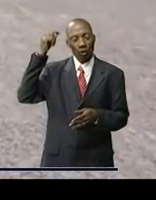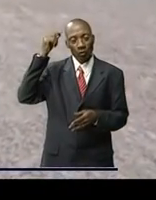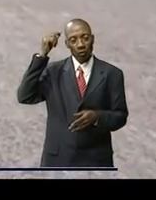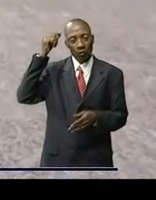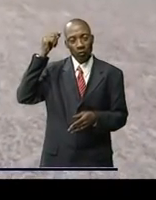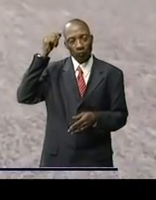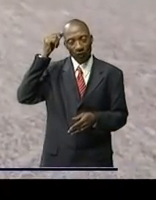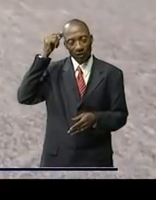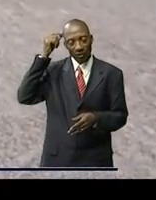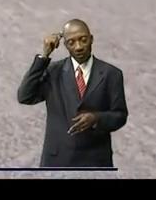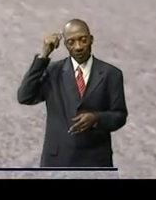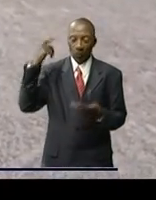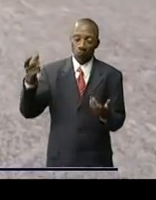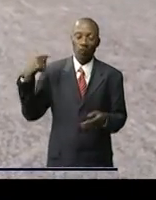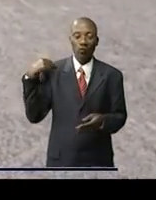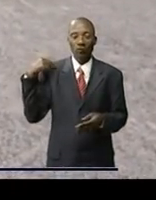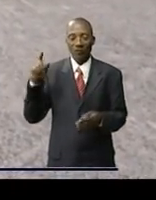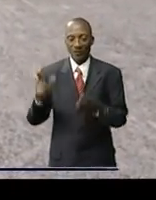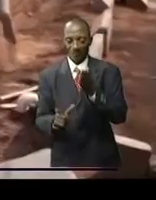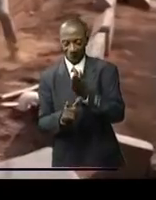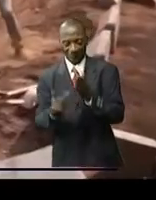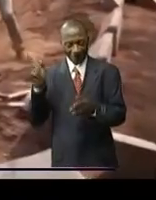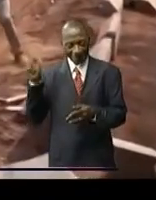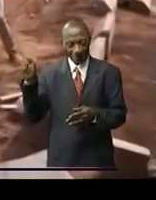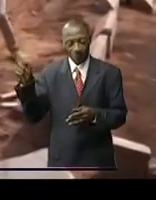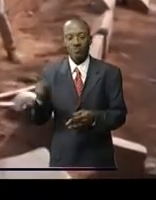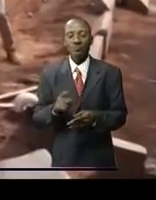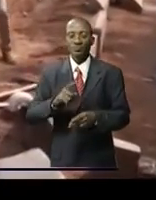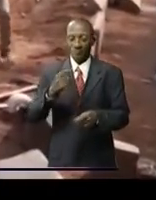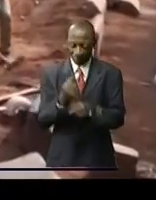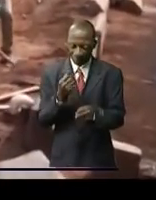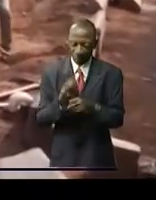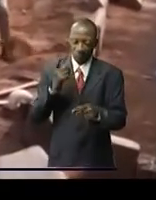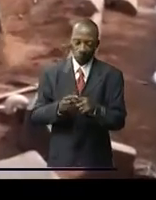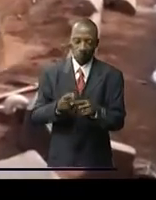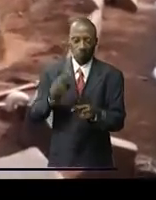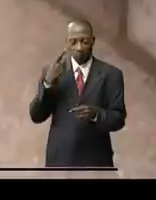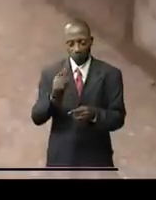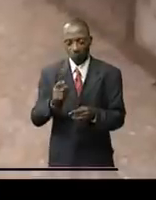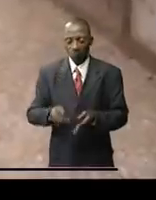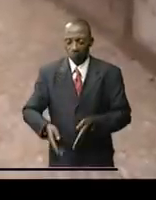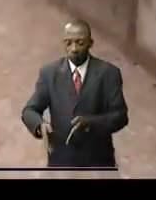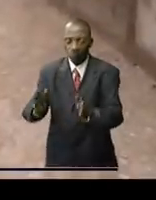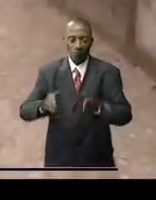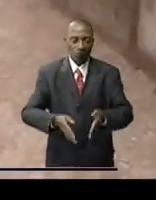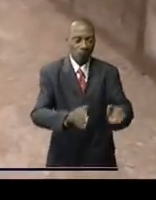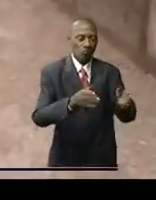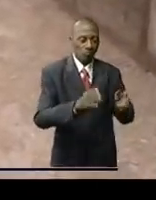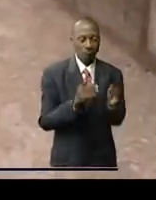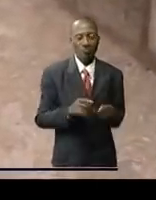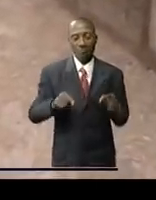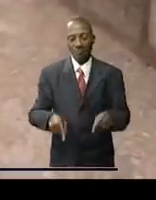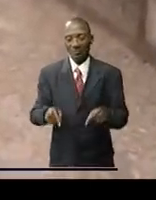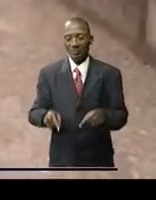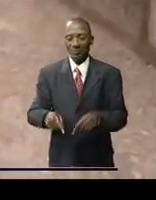sur différentes artères principales de la ville de Kolosi sous la route Kazembe l'heure est à la construction des voies de canalisation d'eau avant la